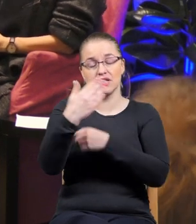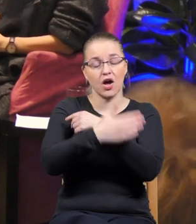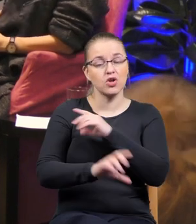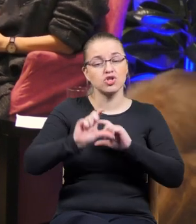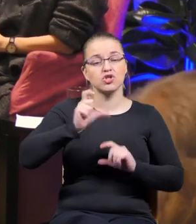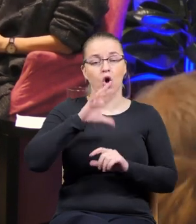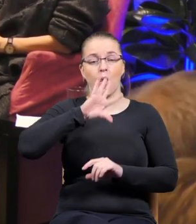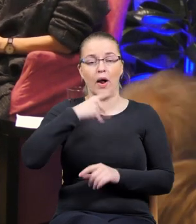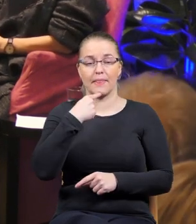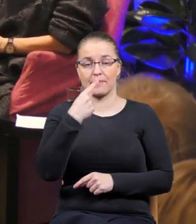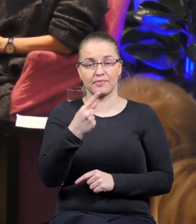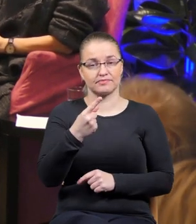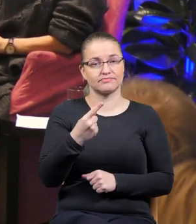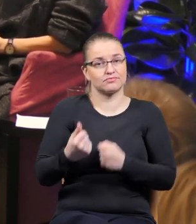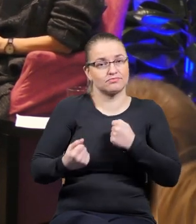powiedzieć